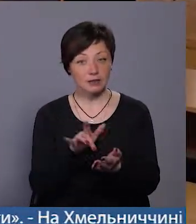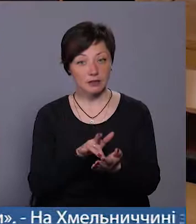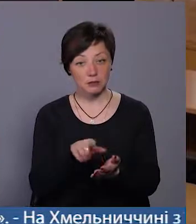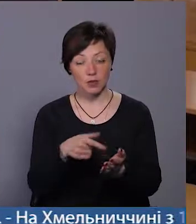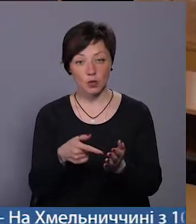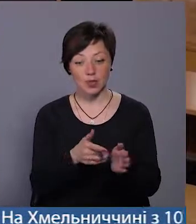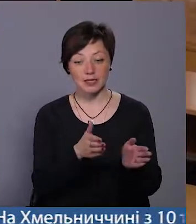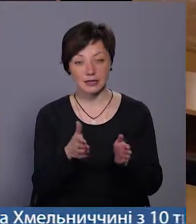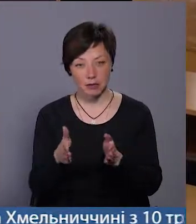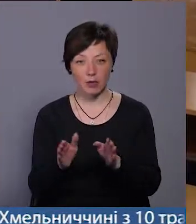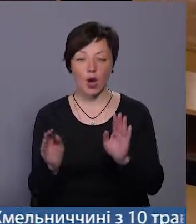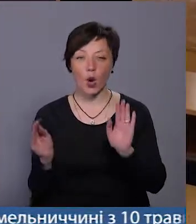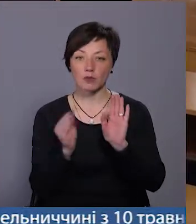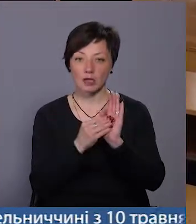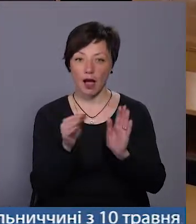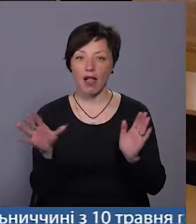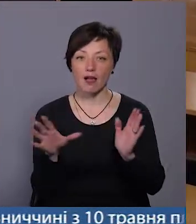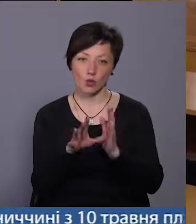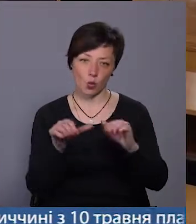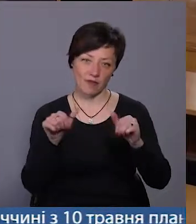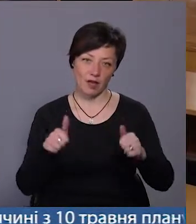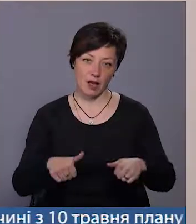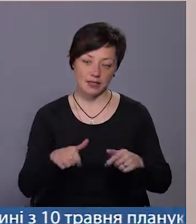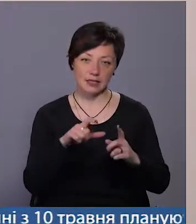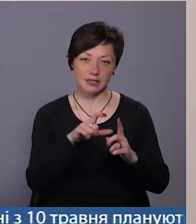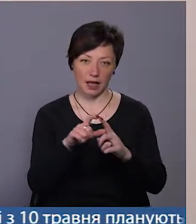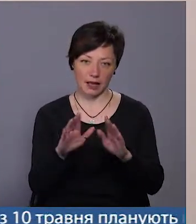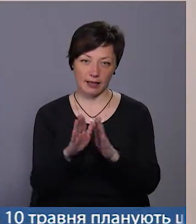бібліотечної системи розмістять електронний варіант слів.